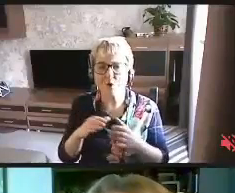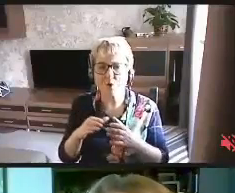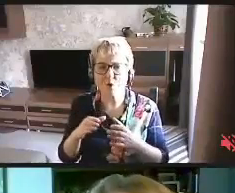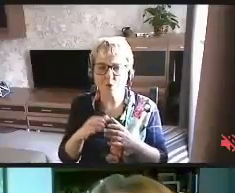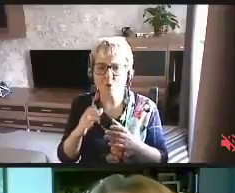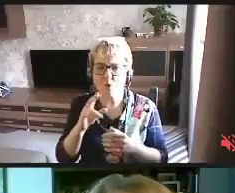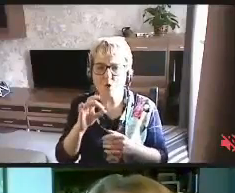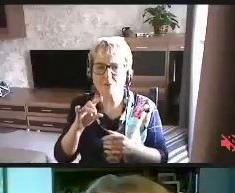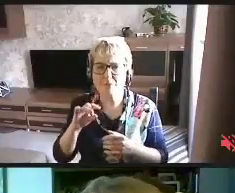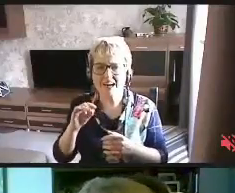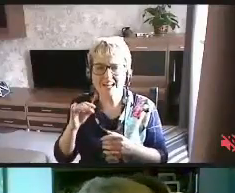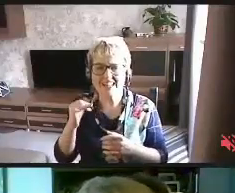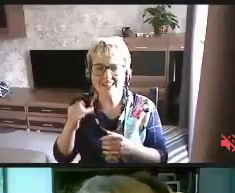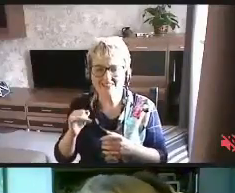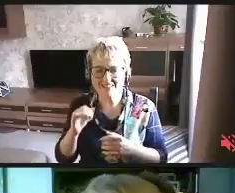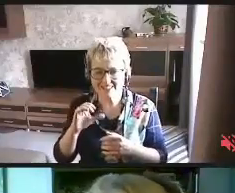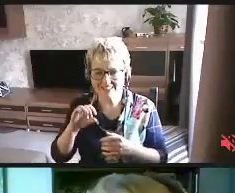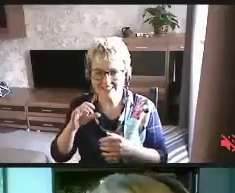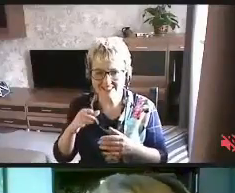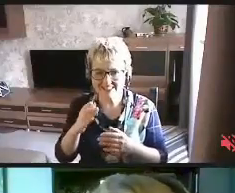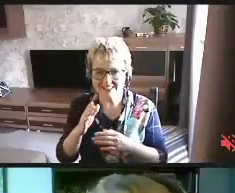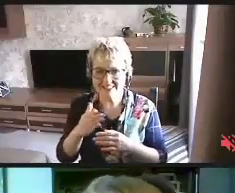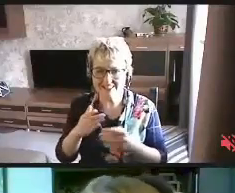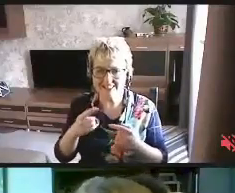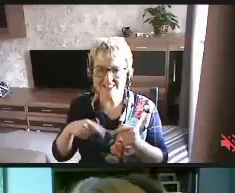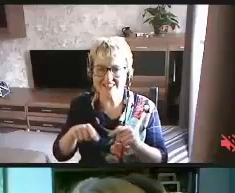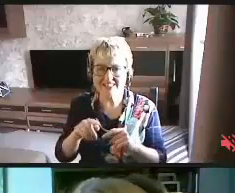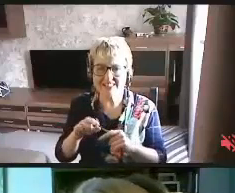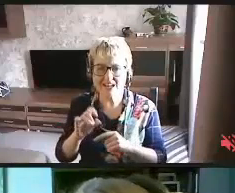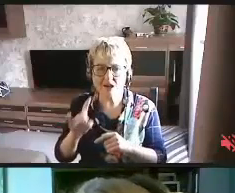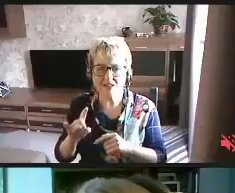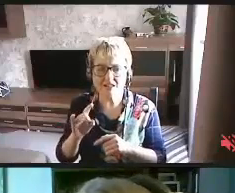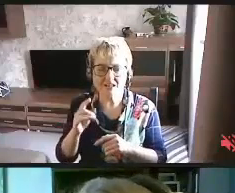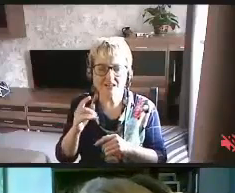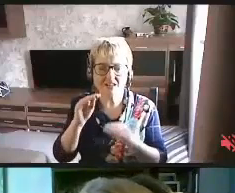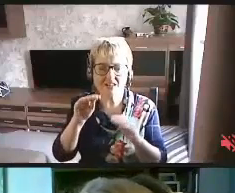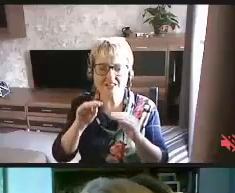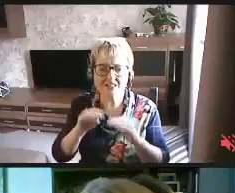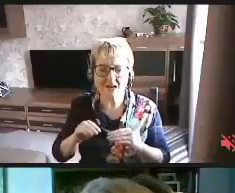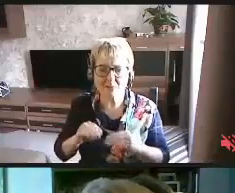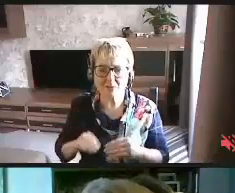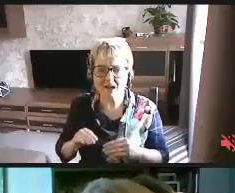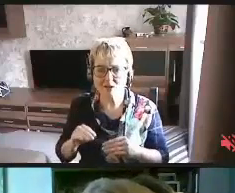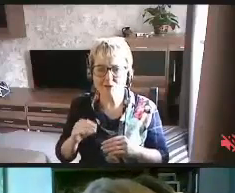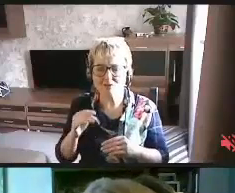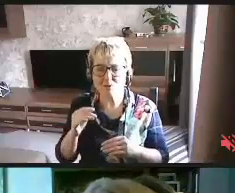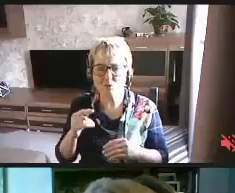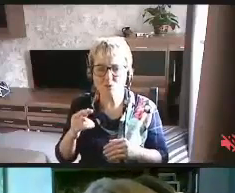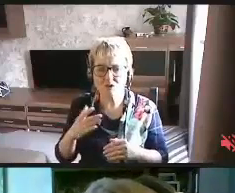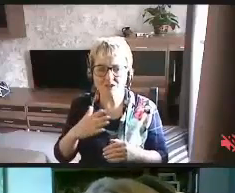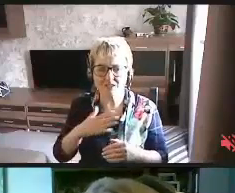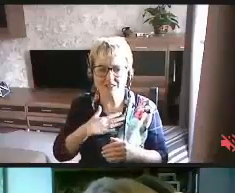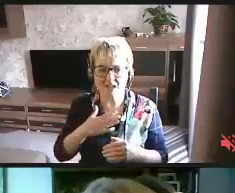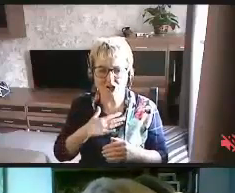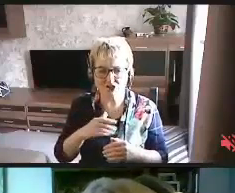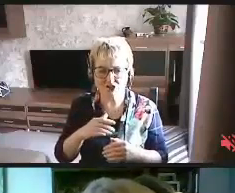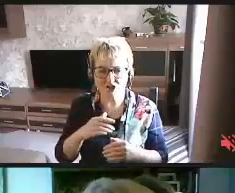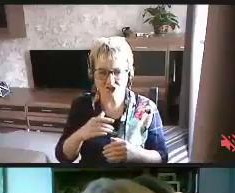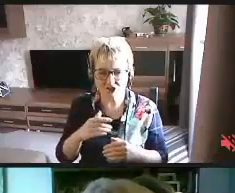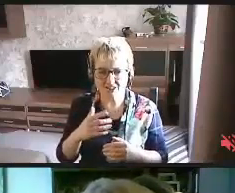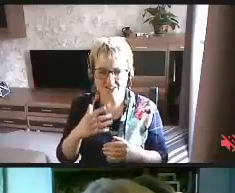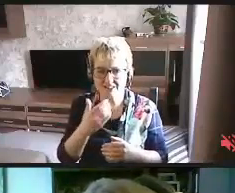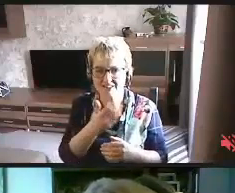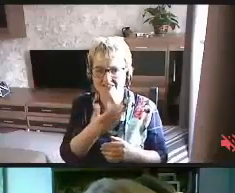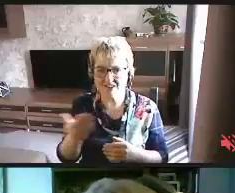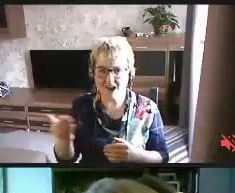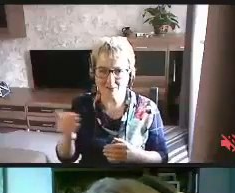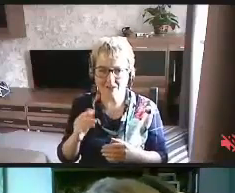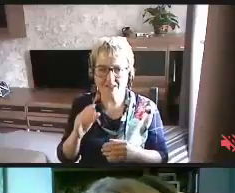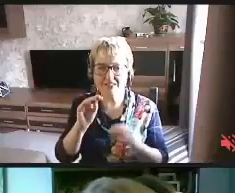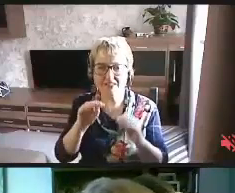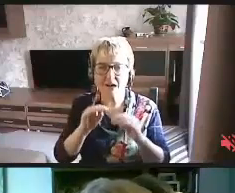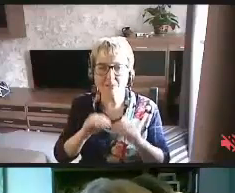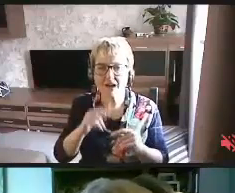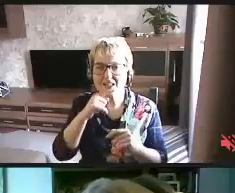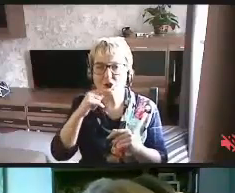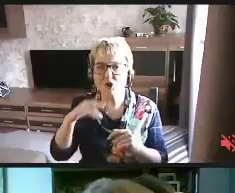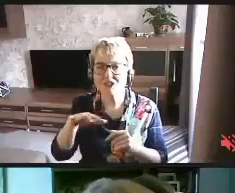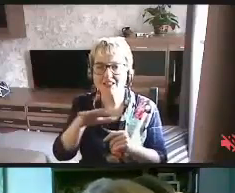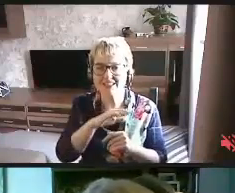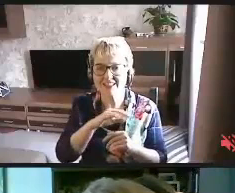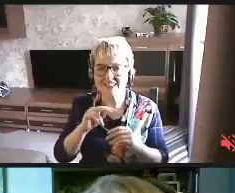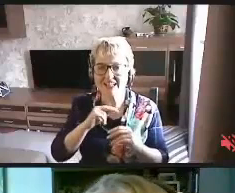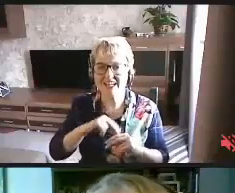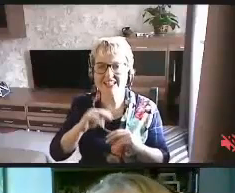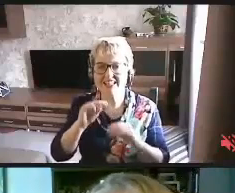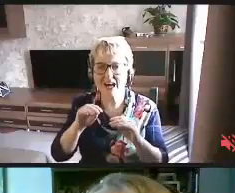сектор. Те приложения, которые разрабатывают наши с вами вот, ну, разрабатывают российские